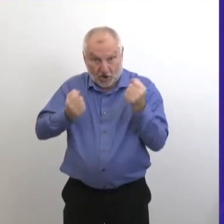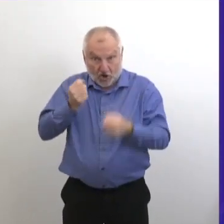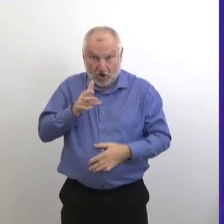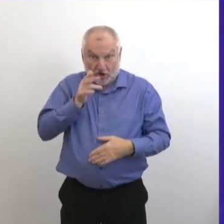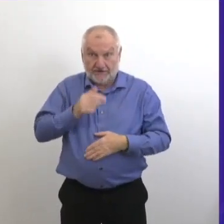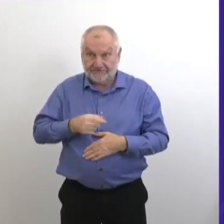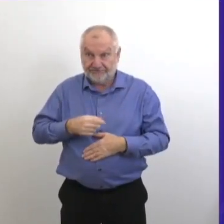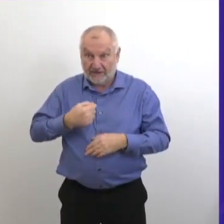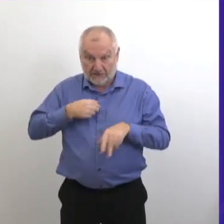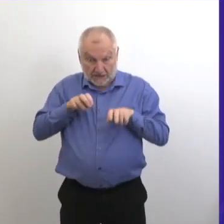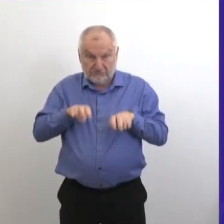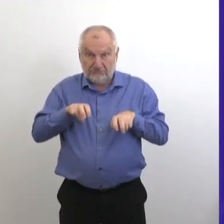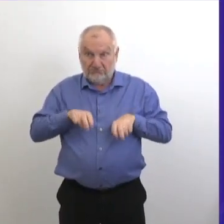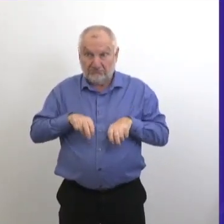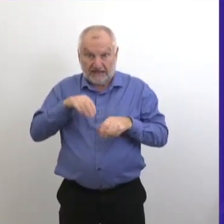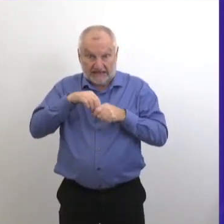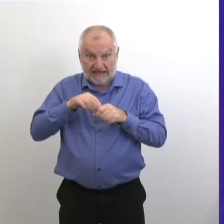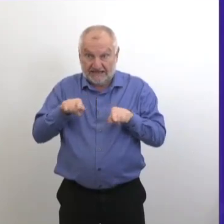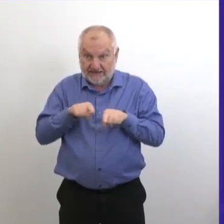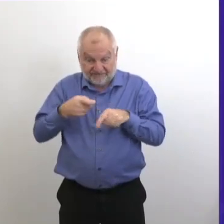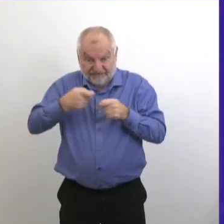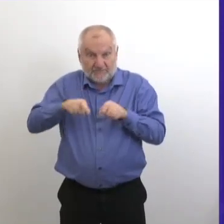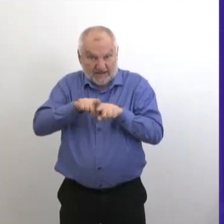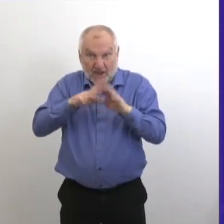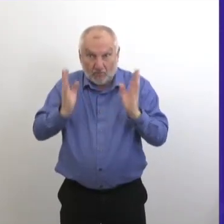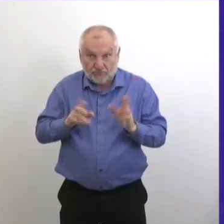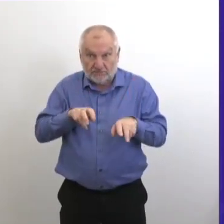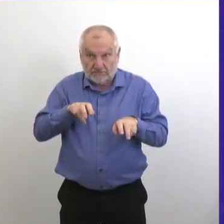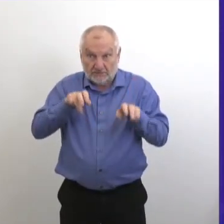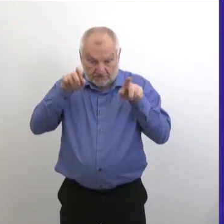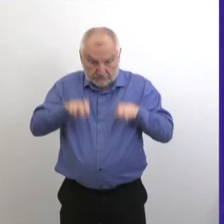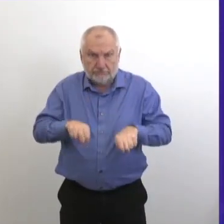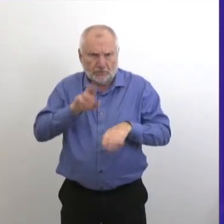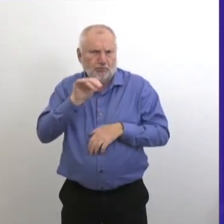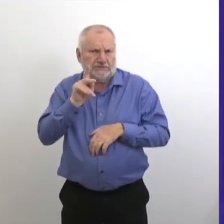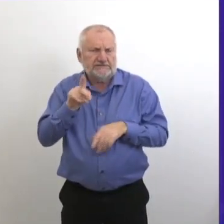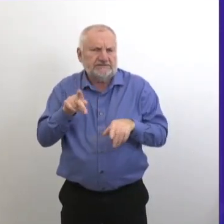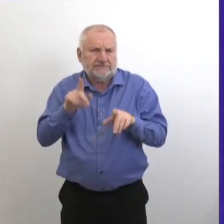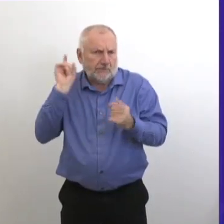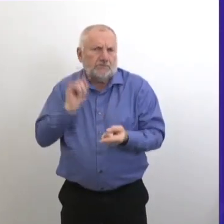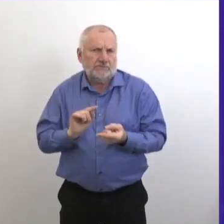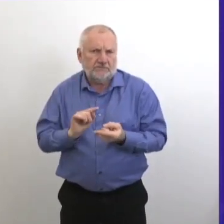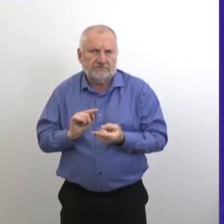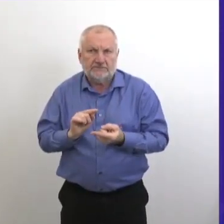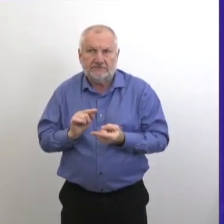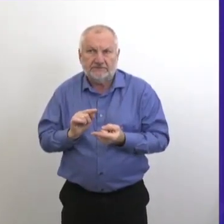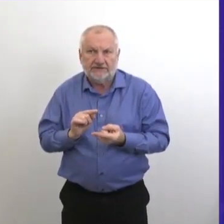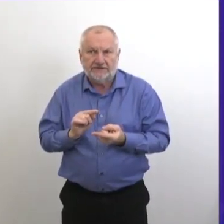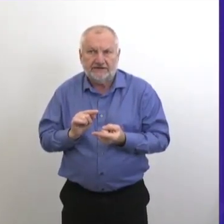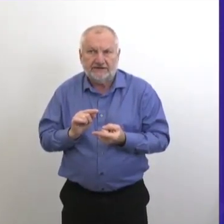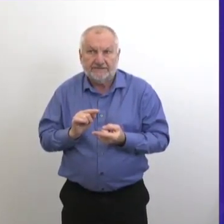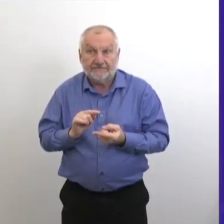maisonnée, alors cela réduirait certainement beaucoup le risque. Alors, ça, ce sont des choses que nous examinons.